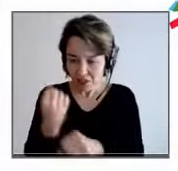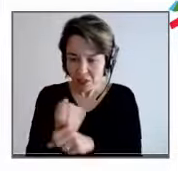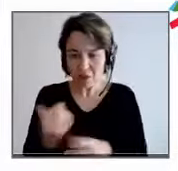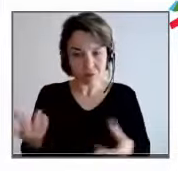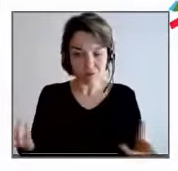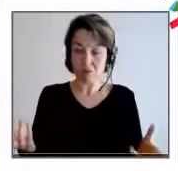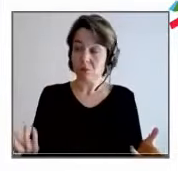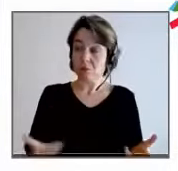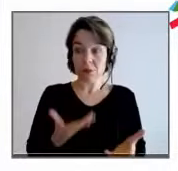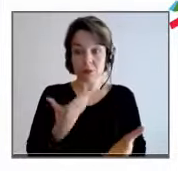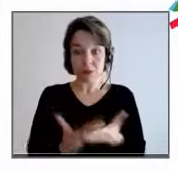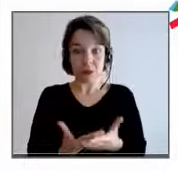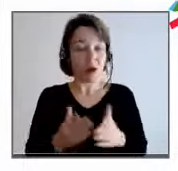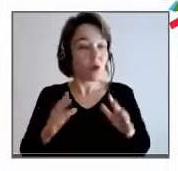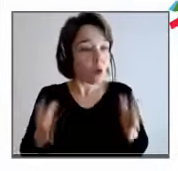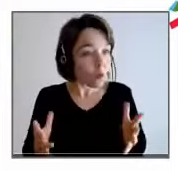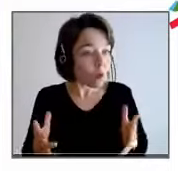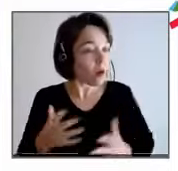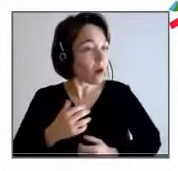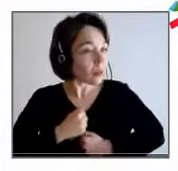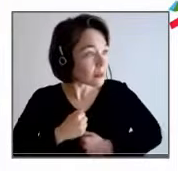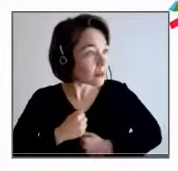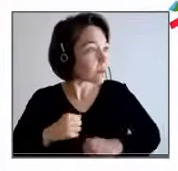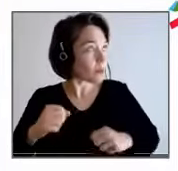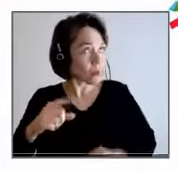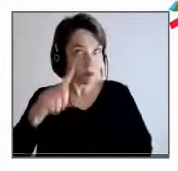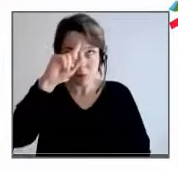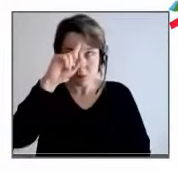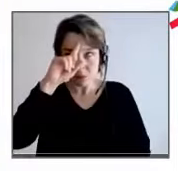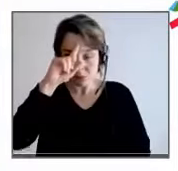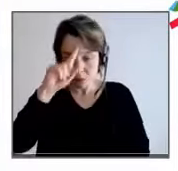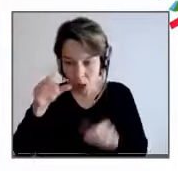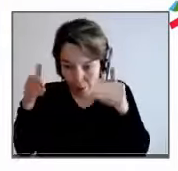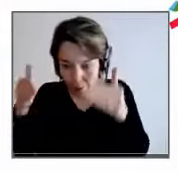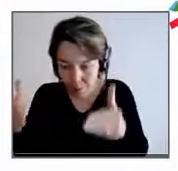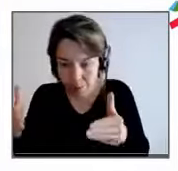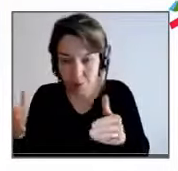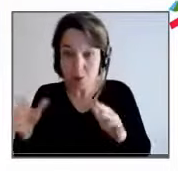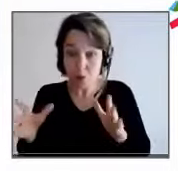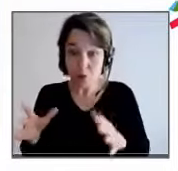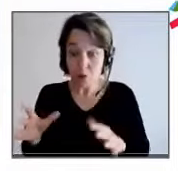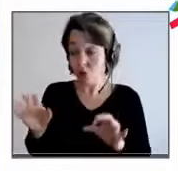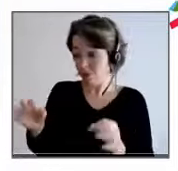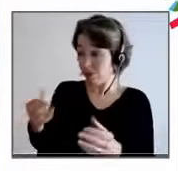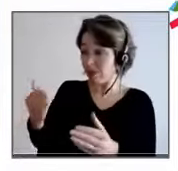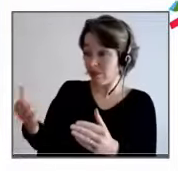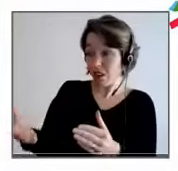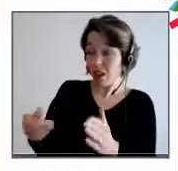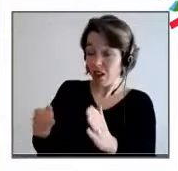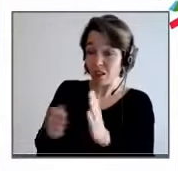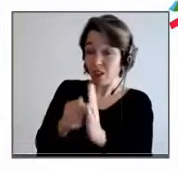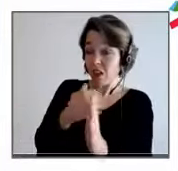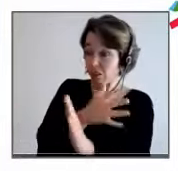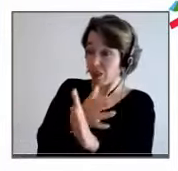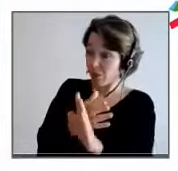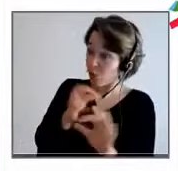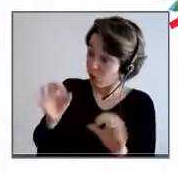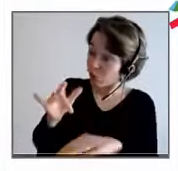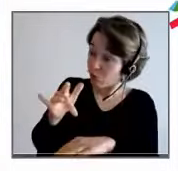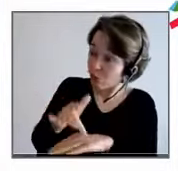compartimenter soi-même à cette place-là ? Et pourtant, ça a été la doxa. Pour moi, c'est un, comment dire,